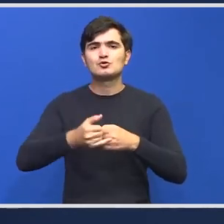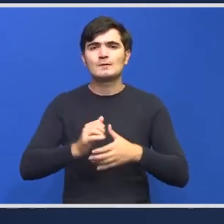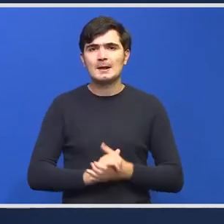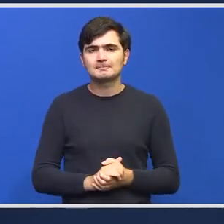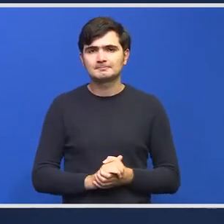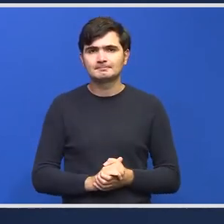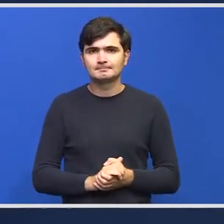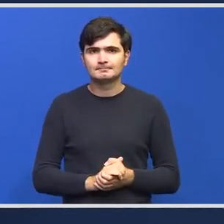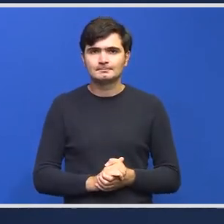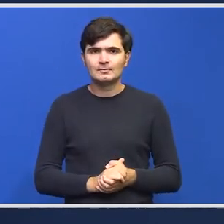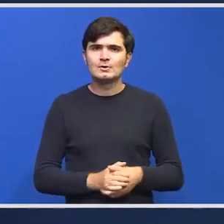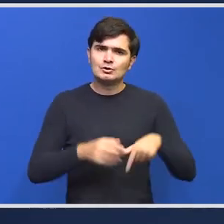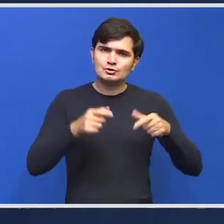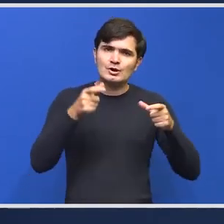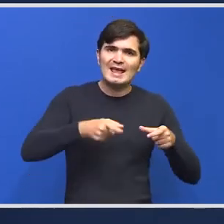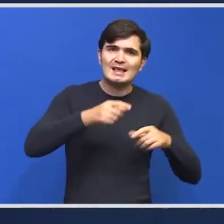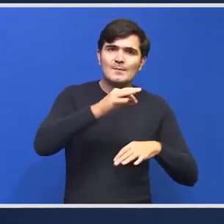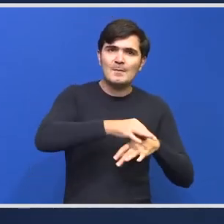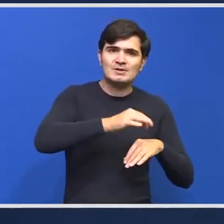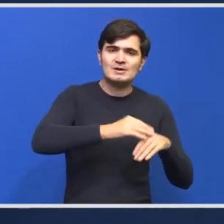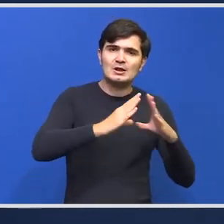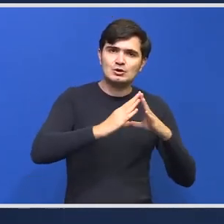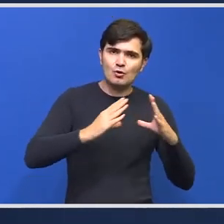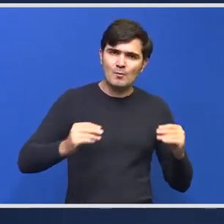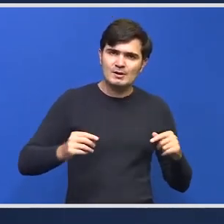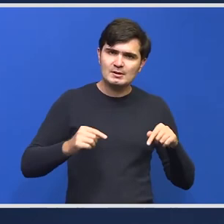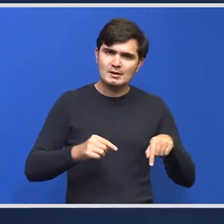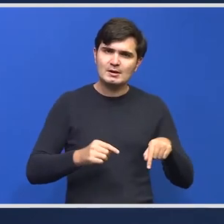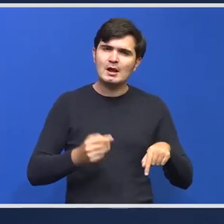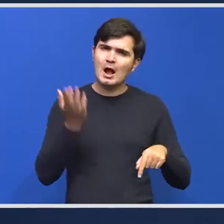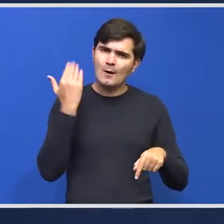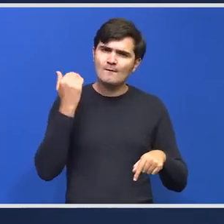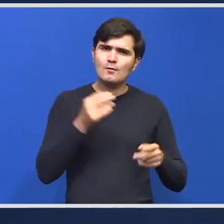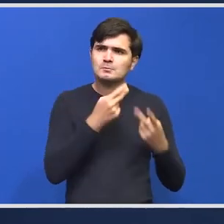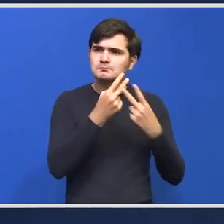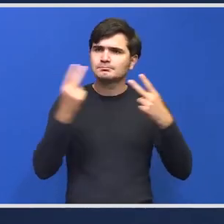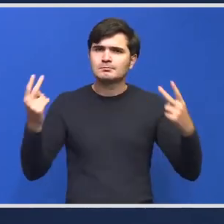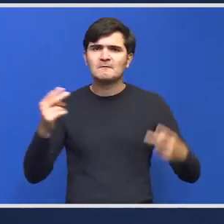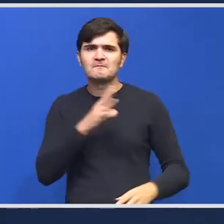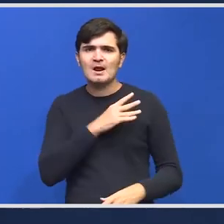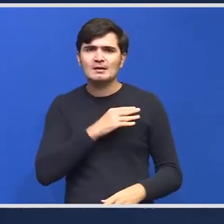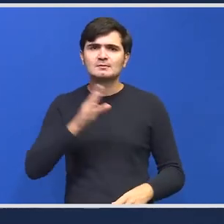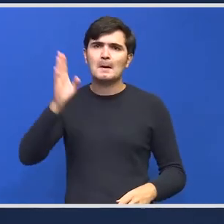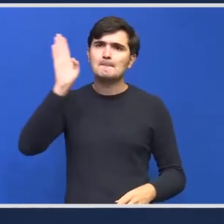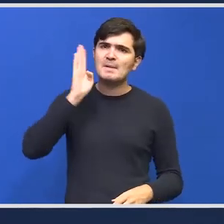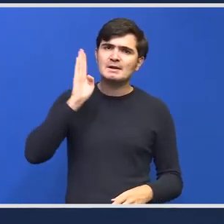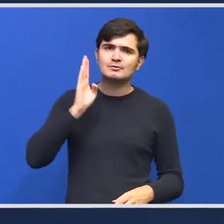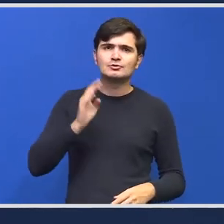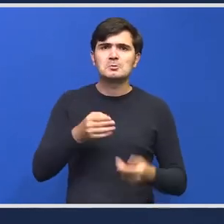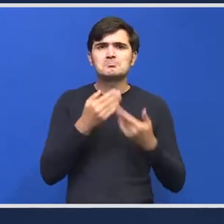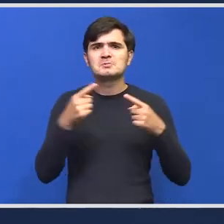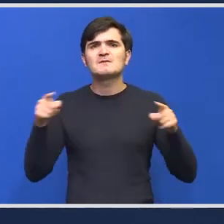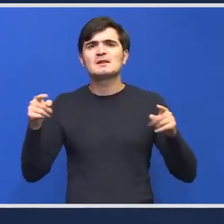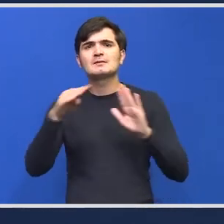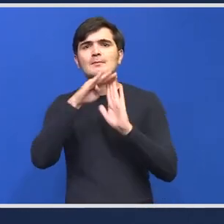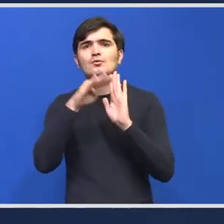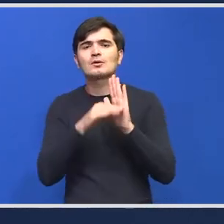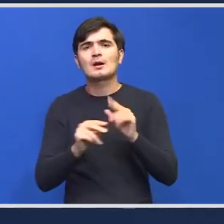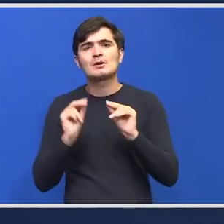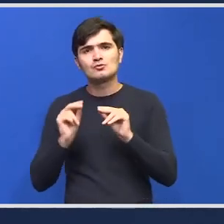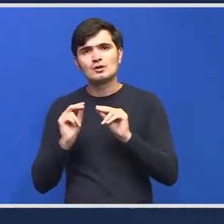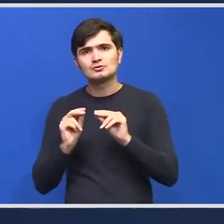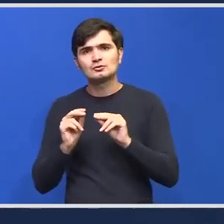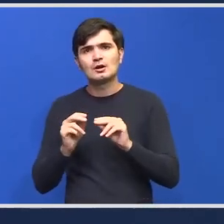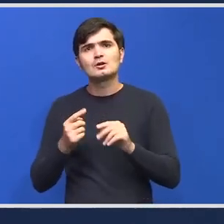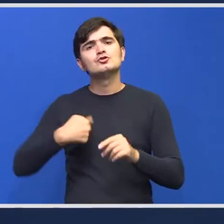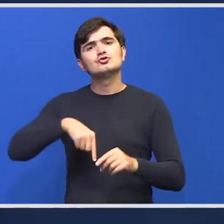timp echipe medicale din România au fost în Franța în Belgia prin diverse programe educaționale am